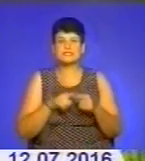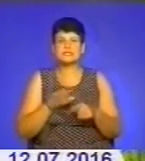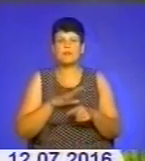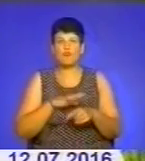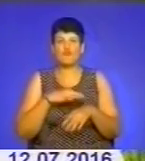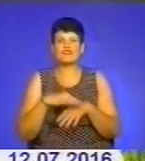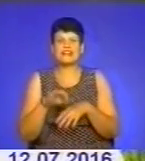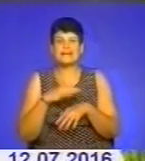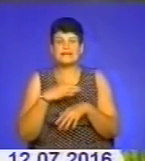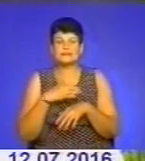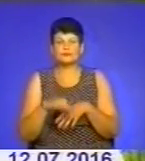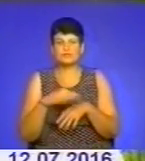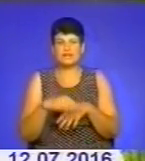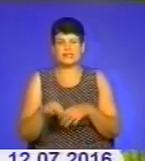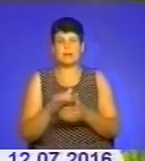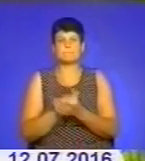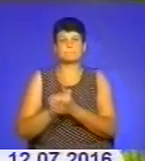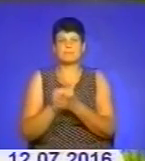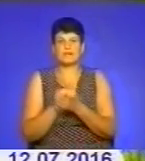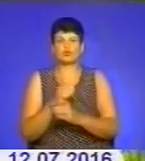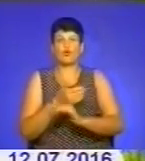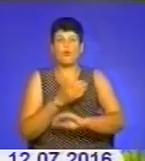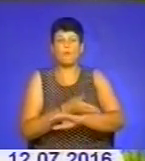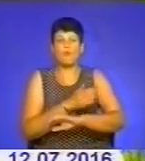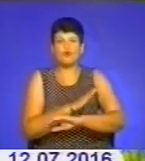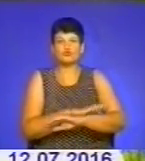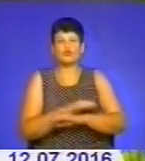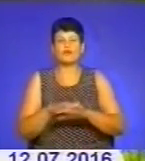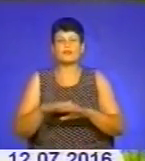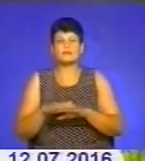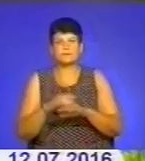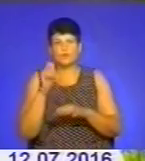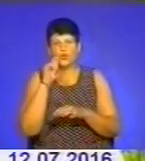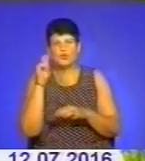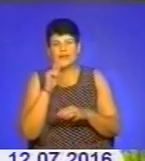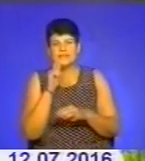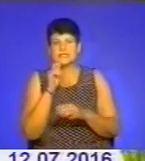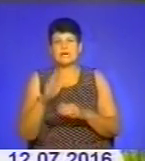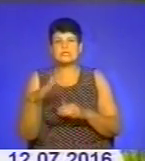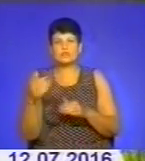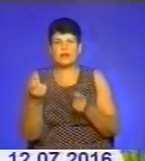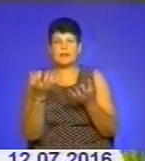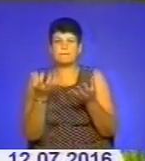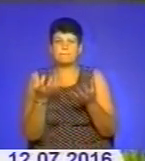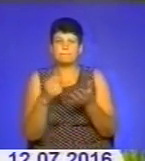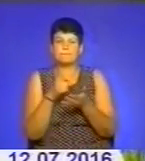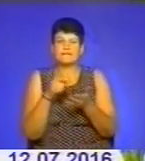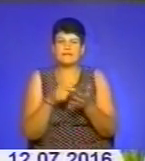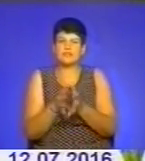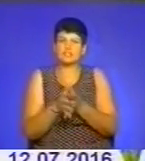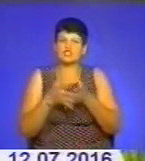мирного населення, польського населення. Українська сторона бере трошки ширше питання,